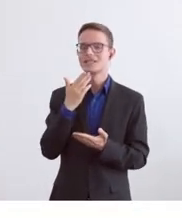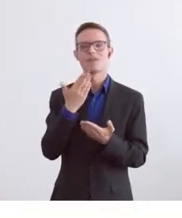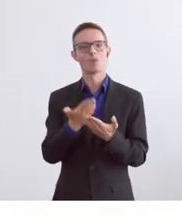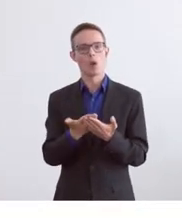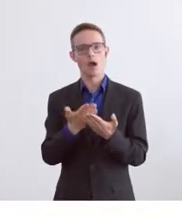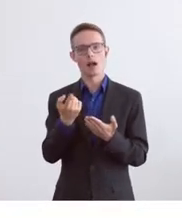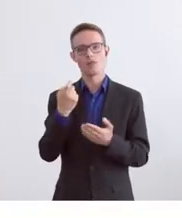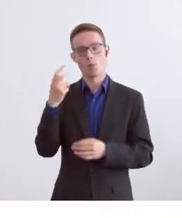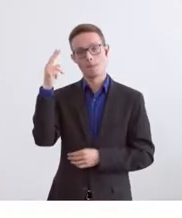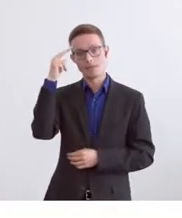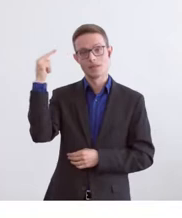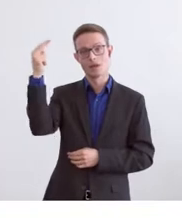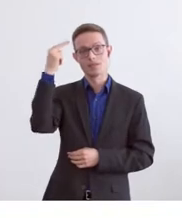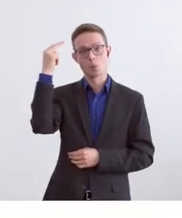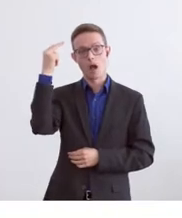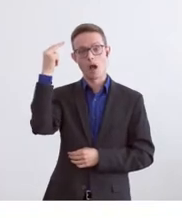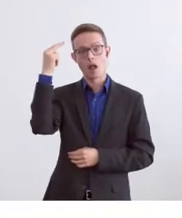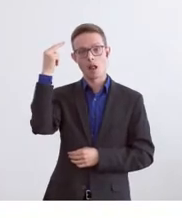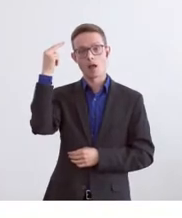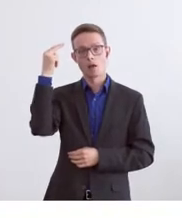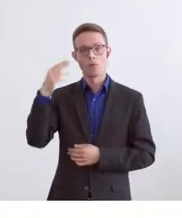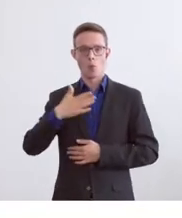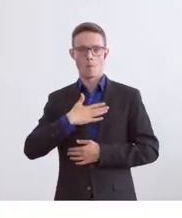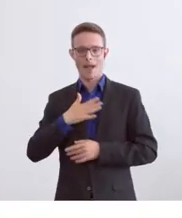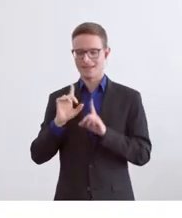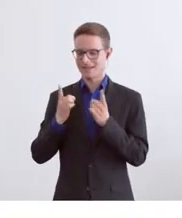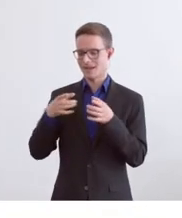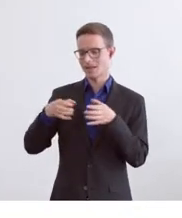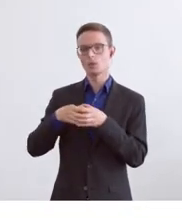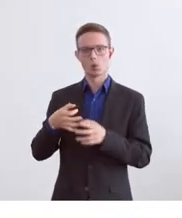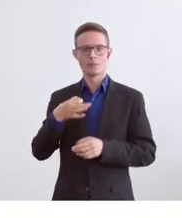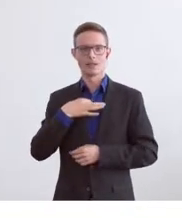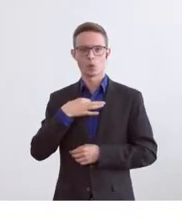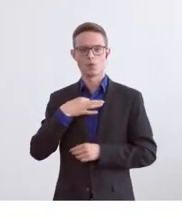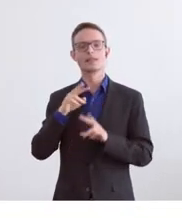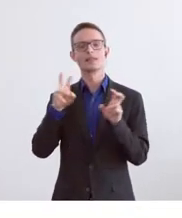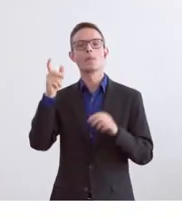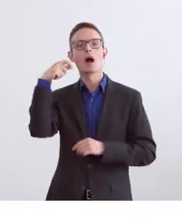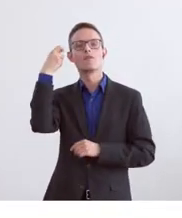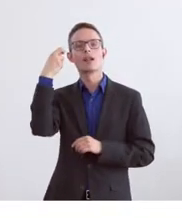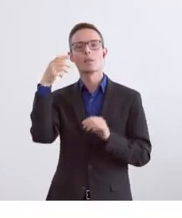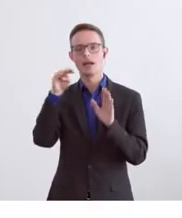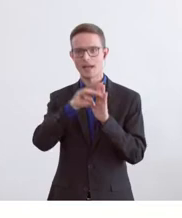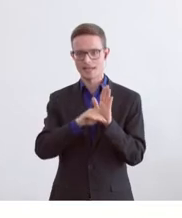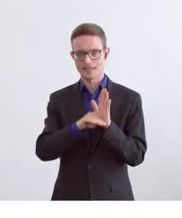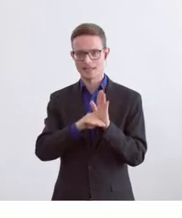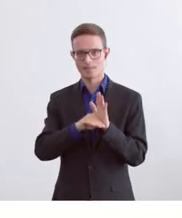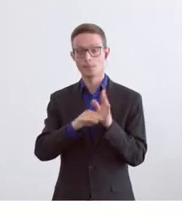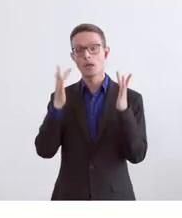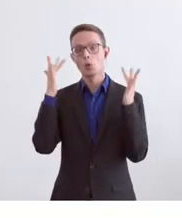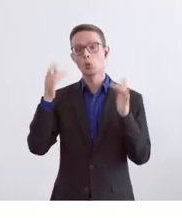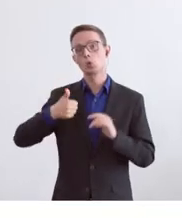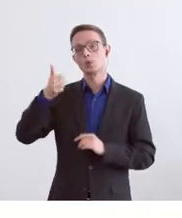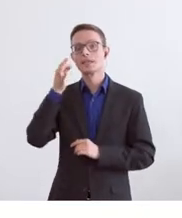nationaler Ebene zu machen, die meine Direktion ebenfalls betrifft, nämlich das Filmgesetz. Als Kulturministerin vom